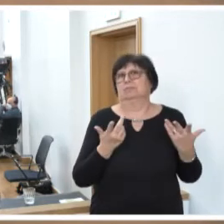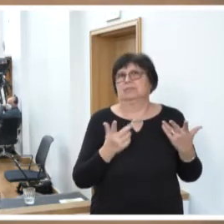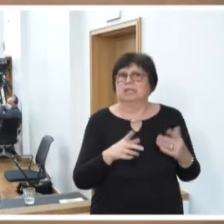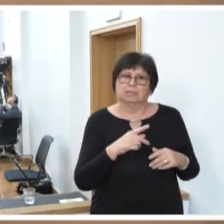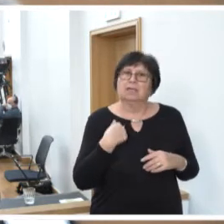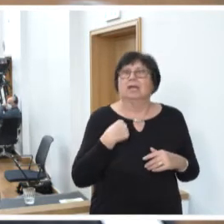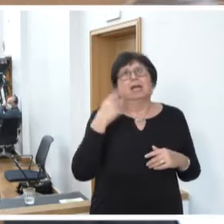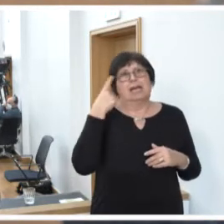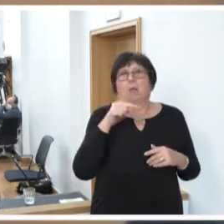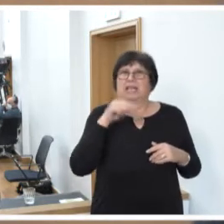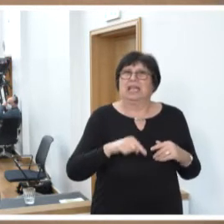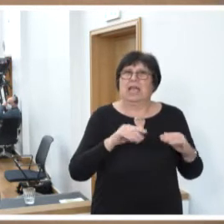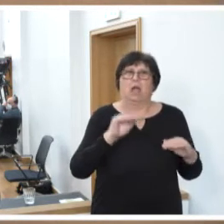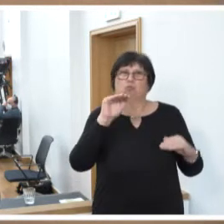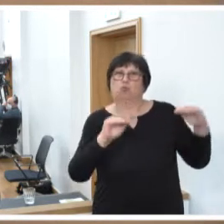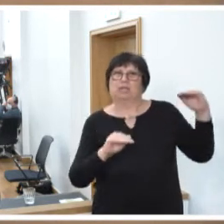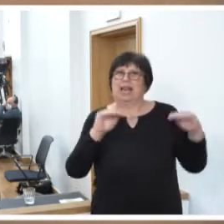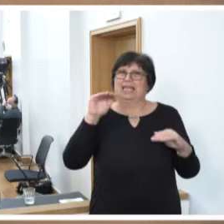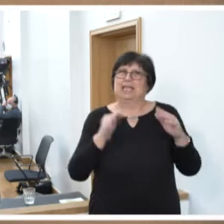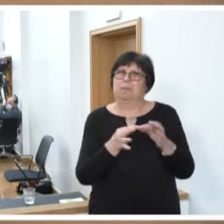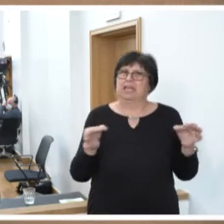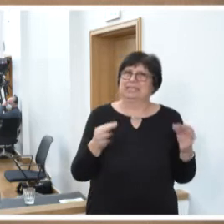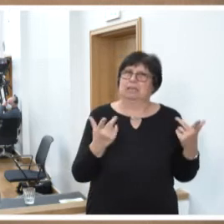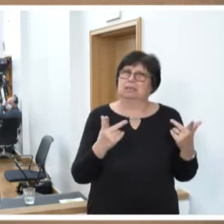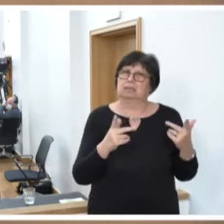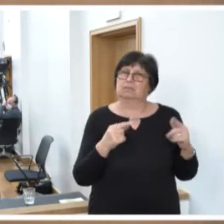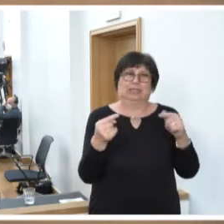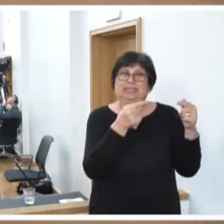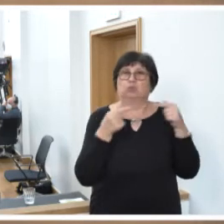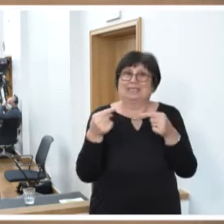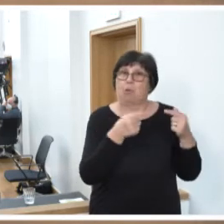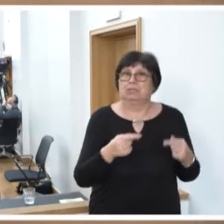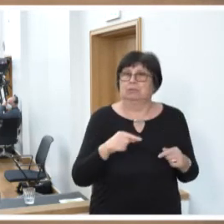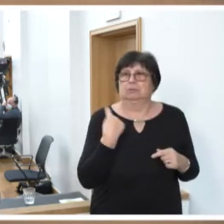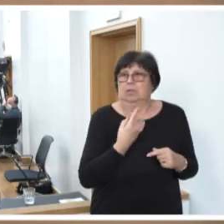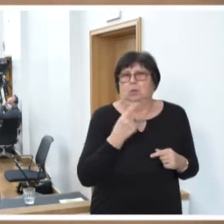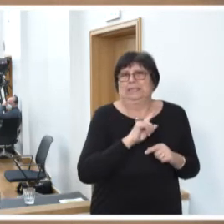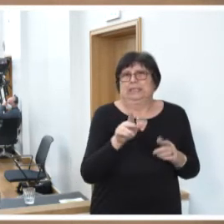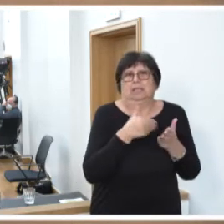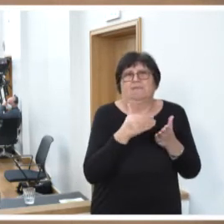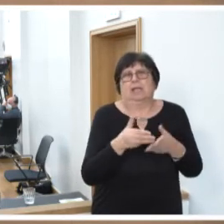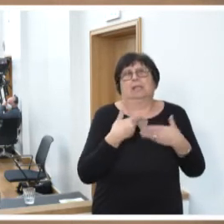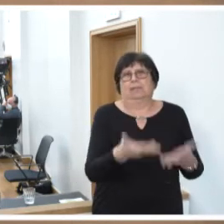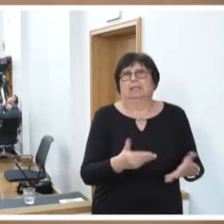haben wir eine Ungleichzeitigkeit von Diskussionen, die uns nicht weiter führt.